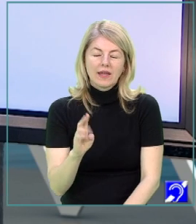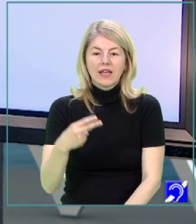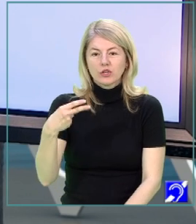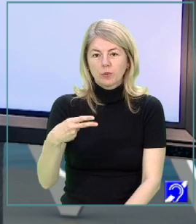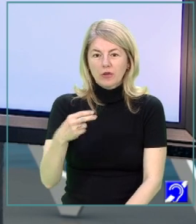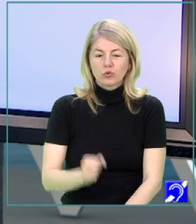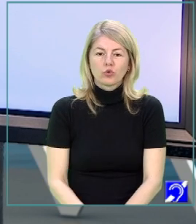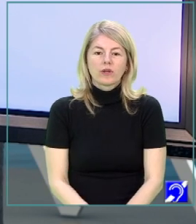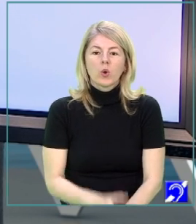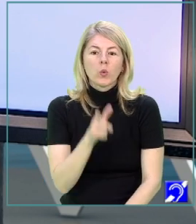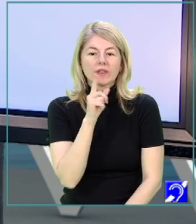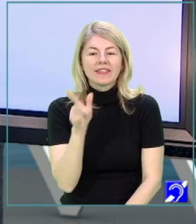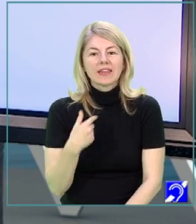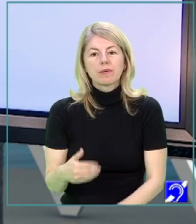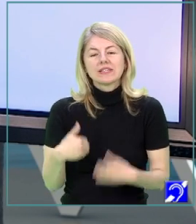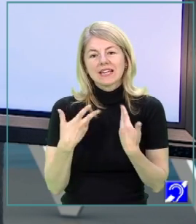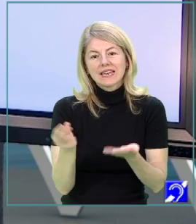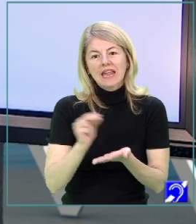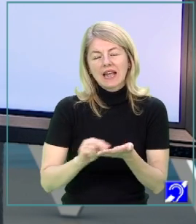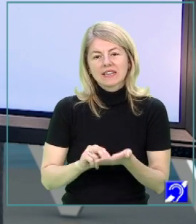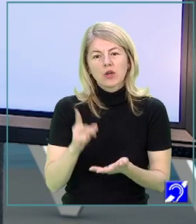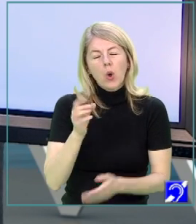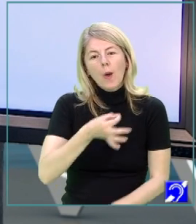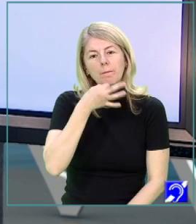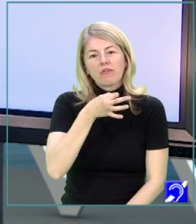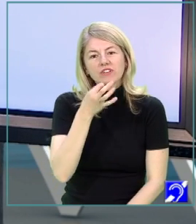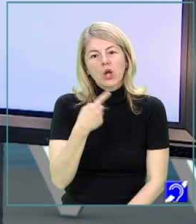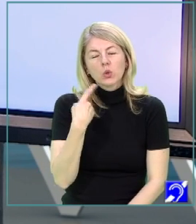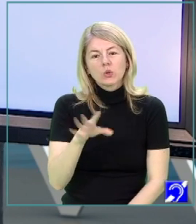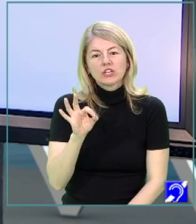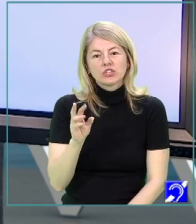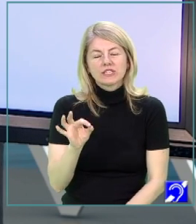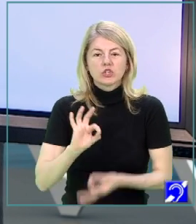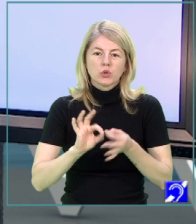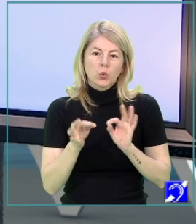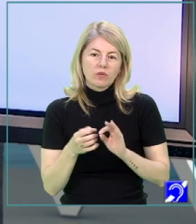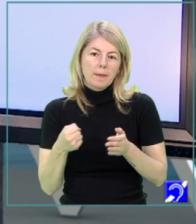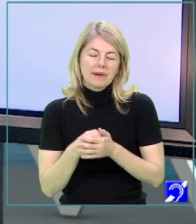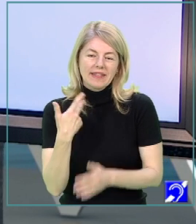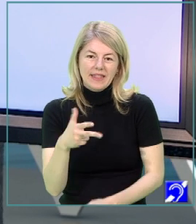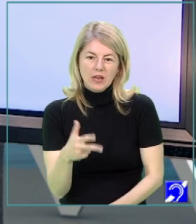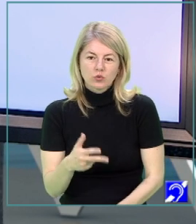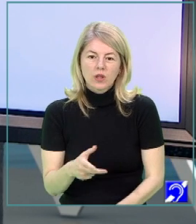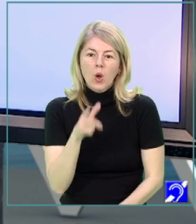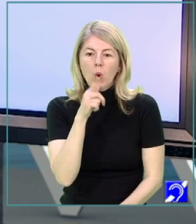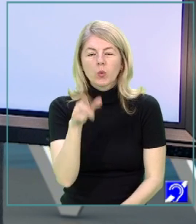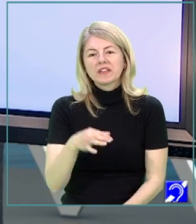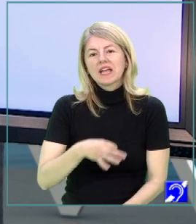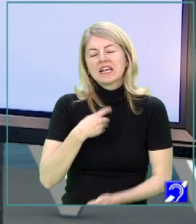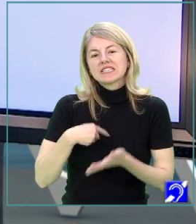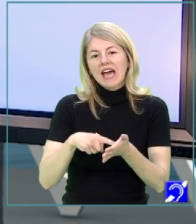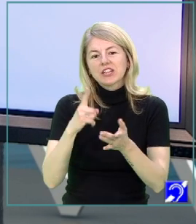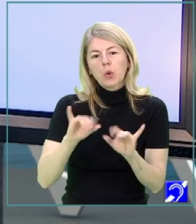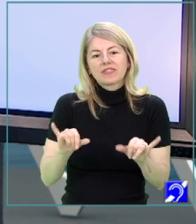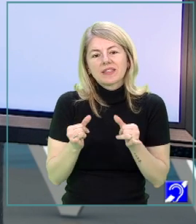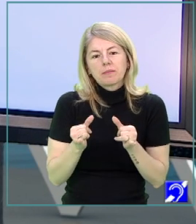subiectul al doilea, unde trebuie să redactați o narațiune de 150-300 de cuvinte, în care să prezentați o